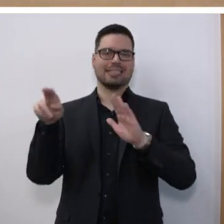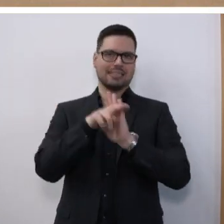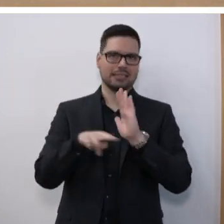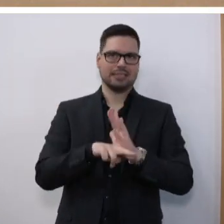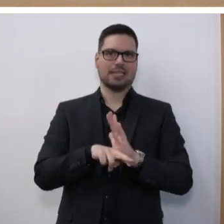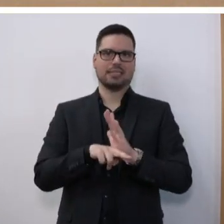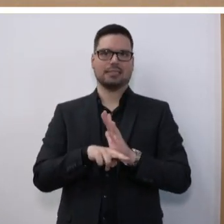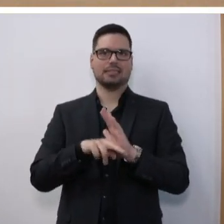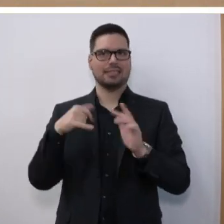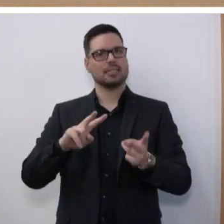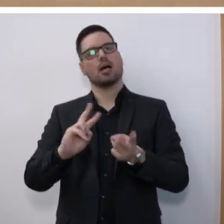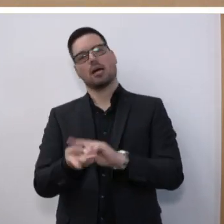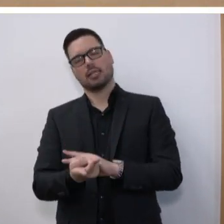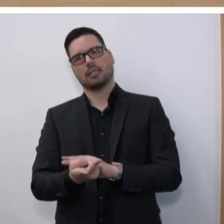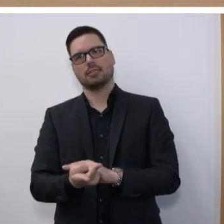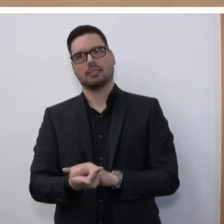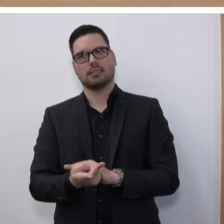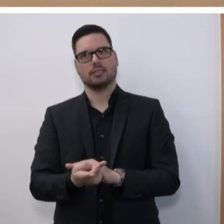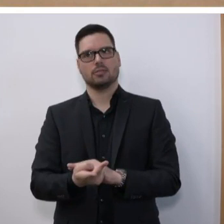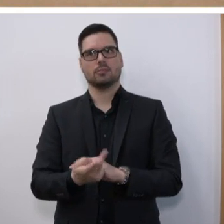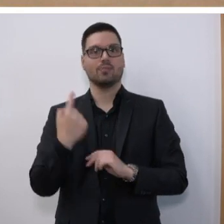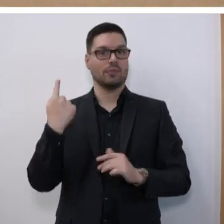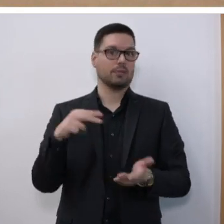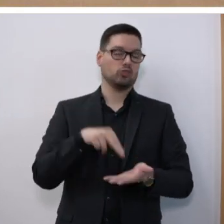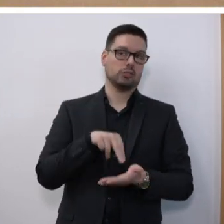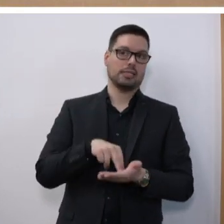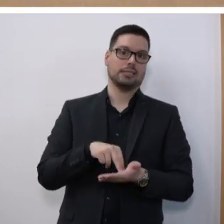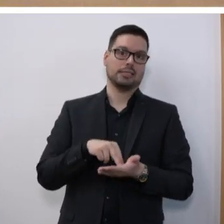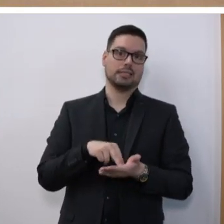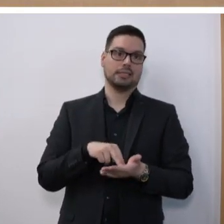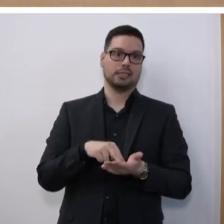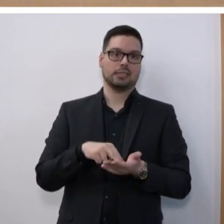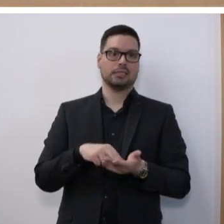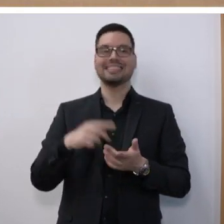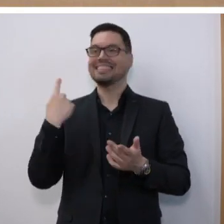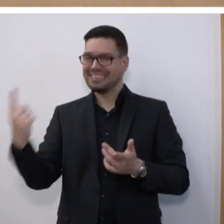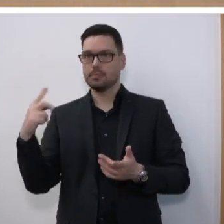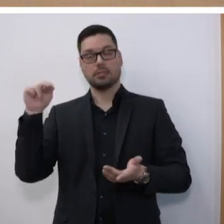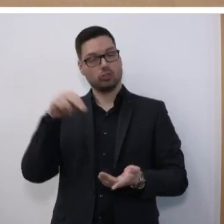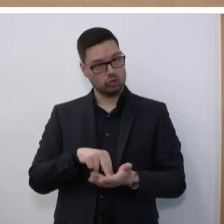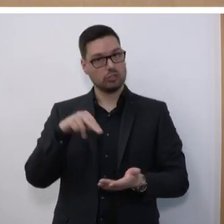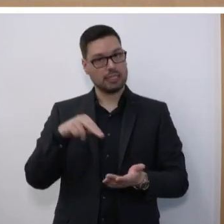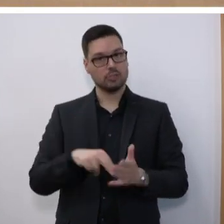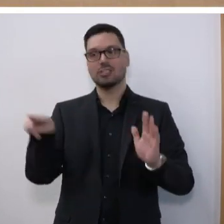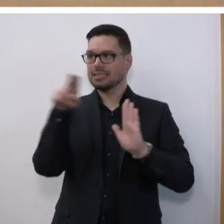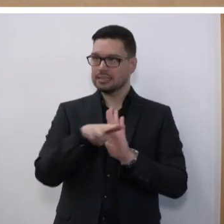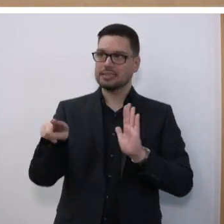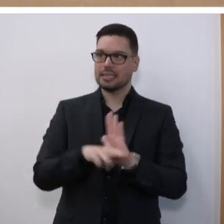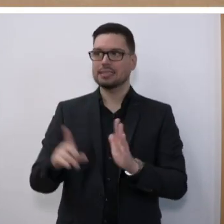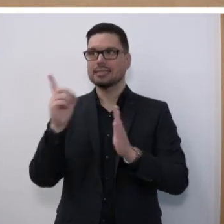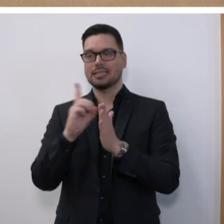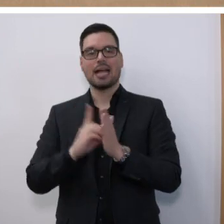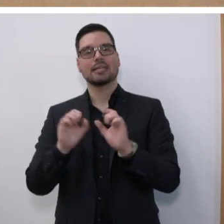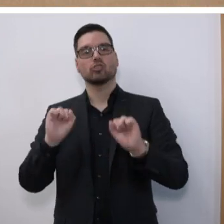das wird nun anders. Mit einem eigenständigen und ich betone hier auch wirklich eigenständigen Gesetz zum Datenschutz im